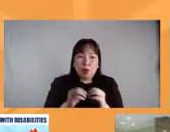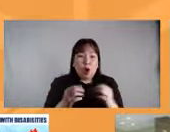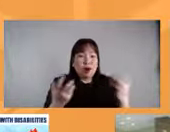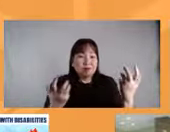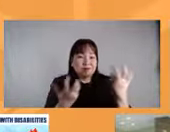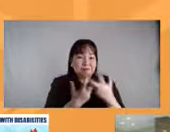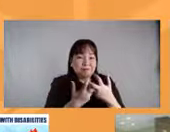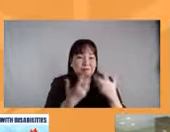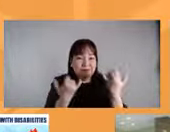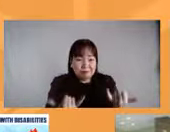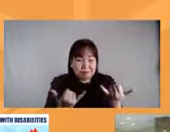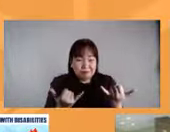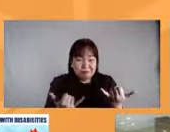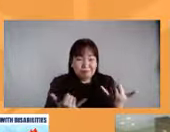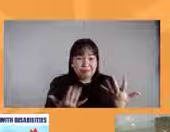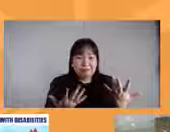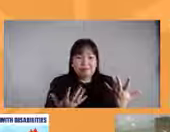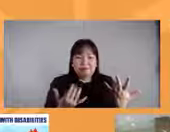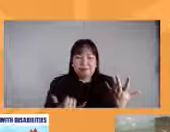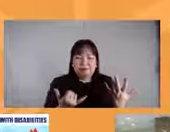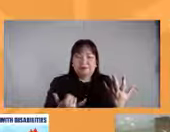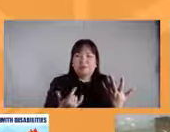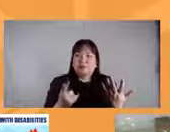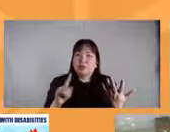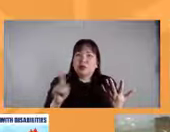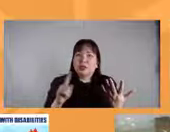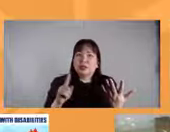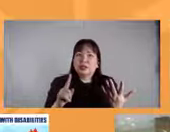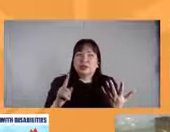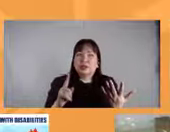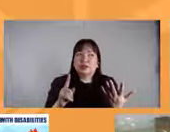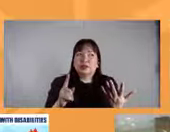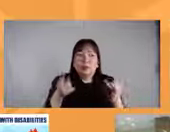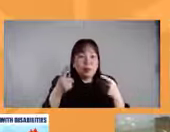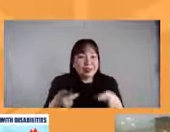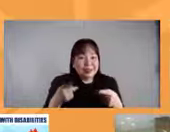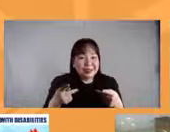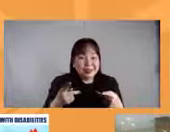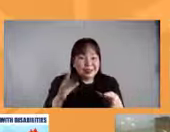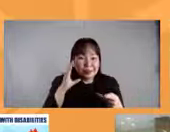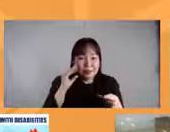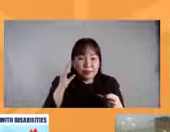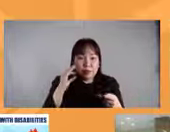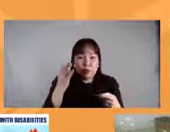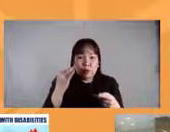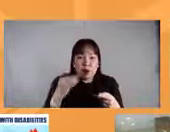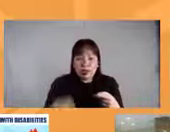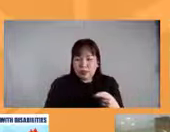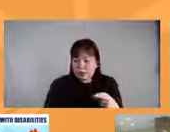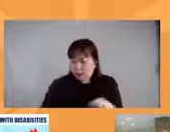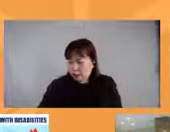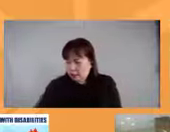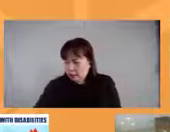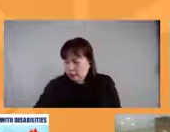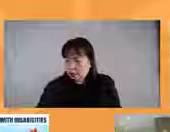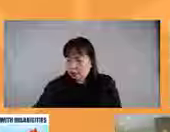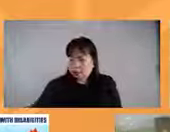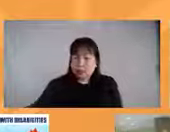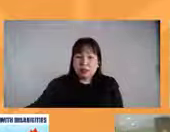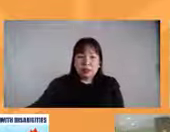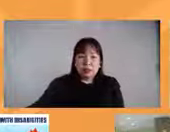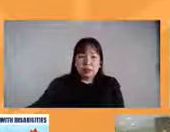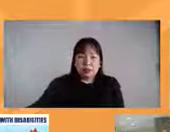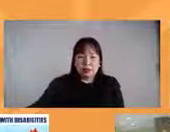or mas angkob sa panahon ngayon dahil ang persons with disabilities sa ngayon ay independent